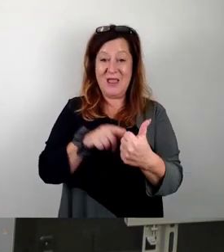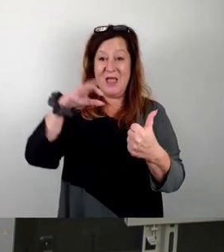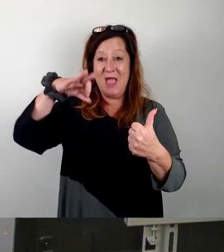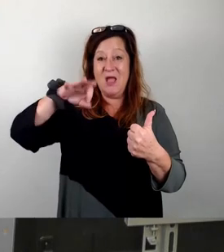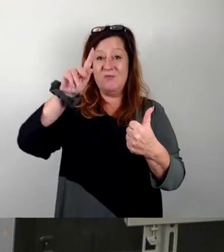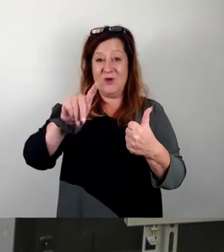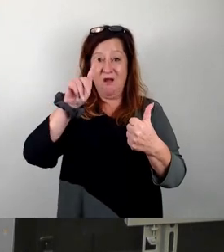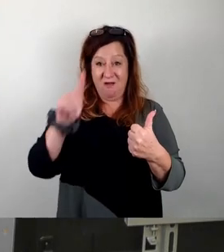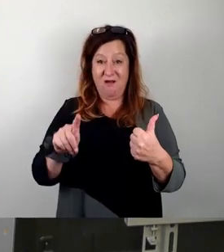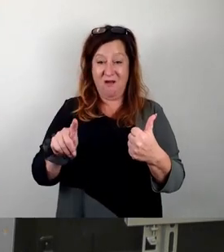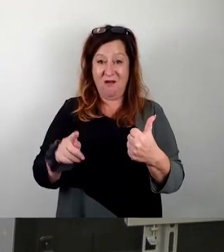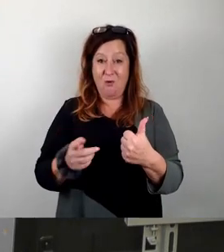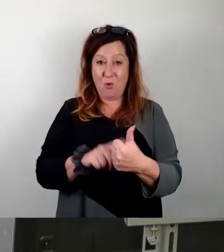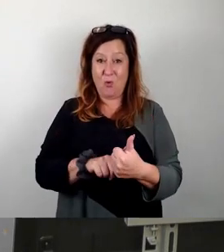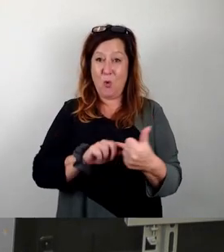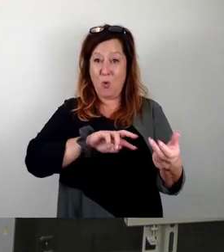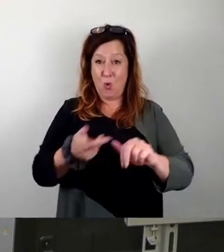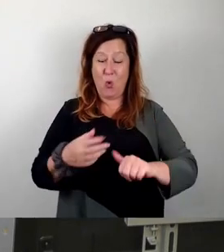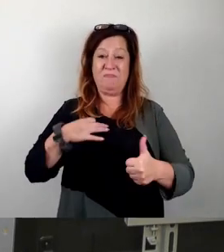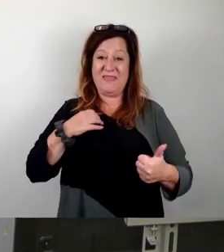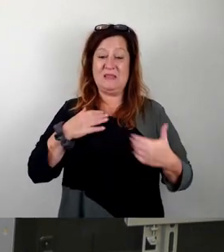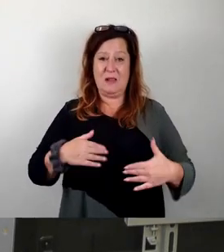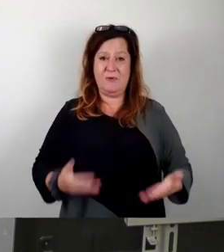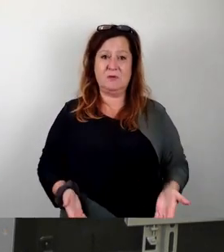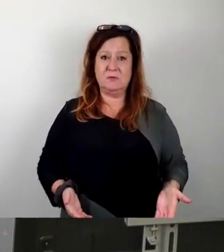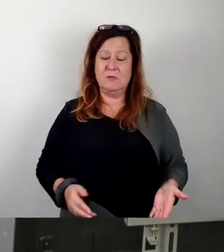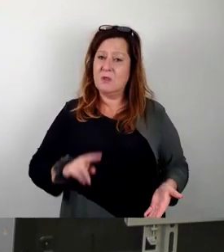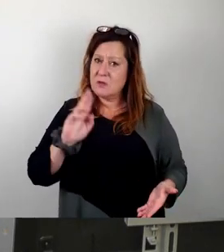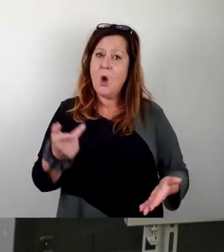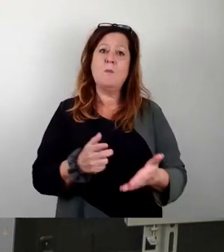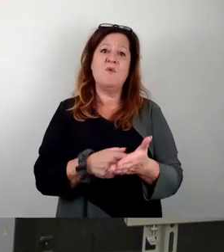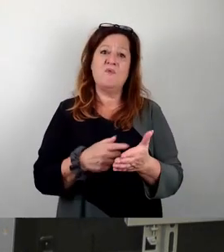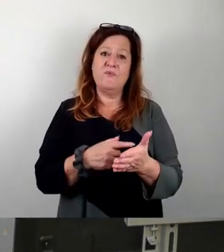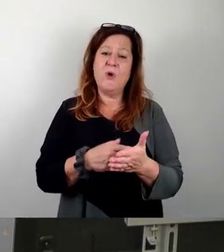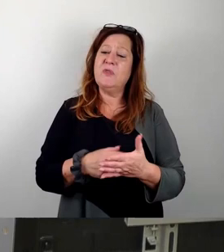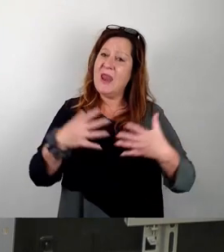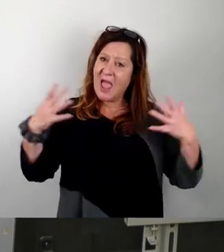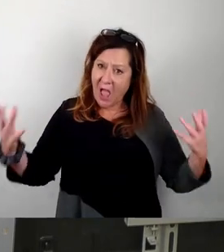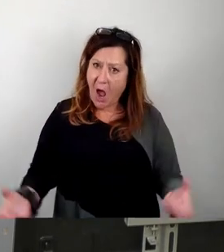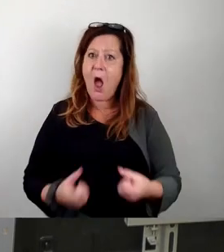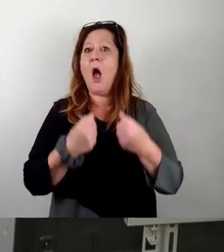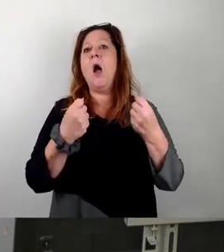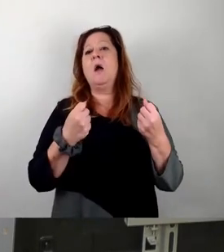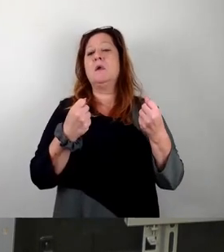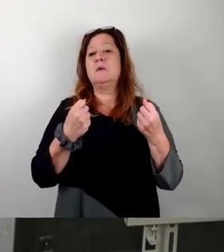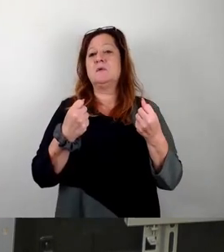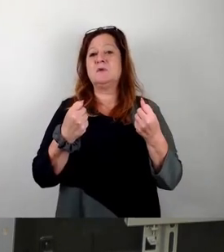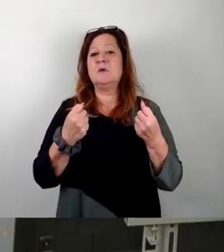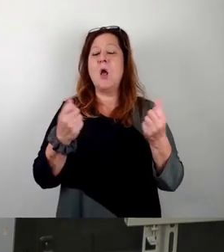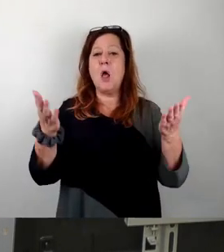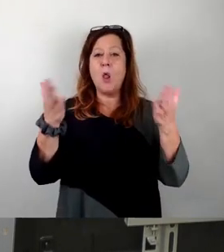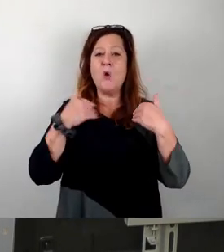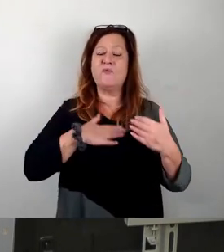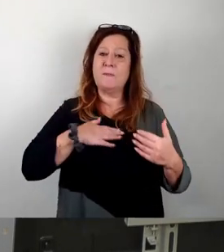umgewandelt werden soll zum Textilbad. Deswegen fordern wir den Erhalt des Luftbads Deutschen